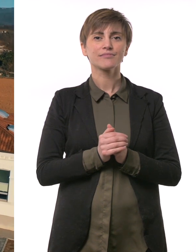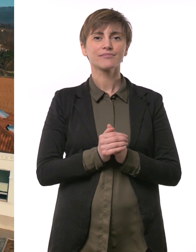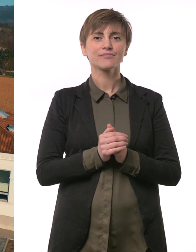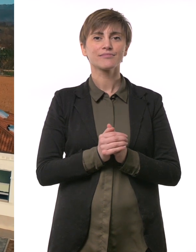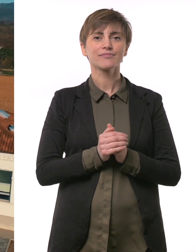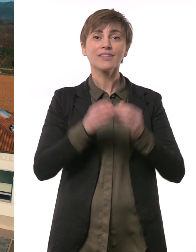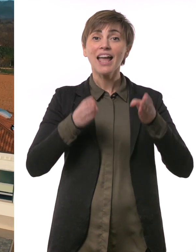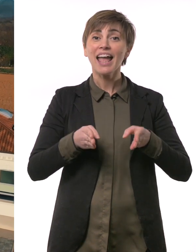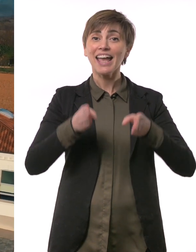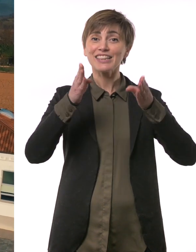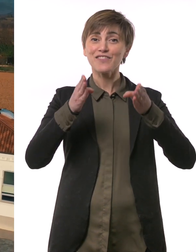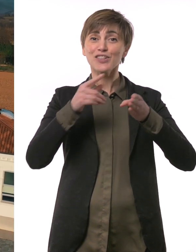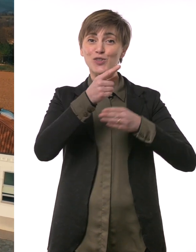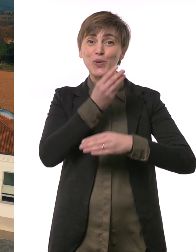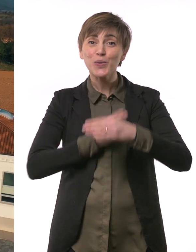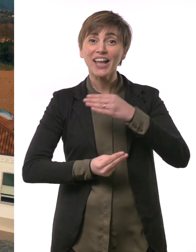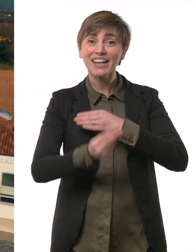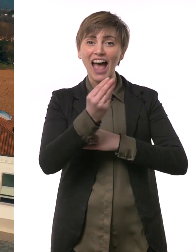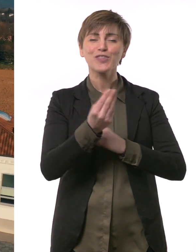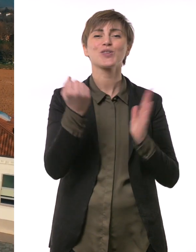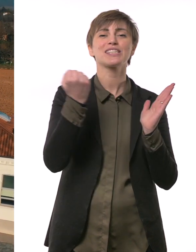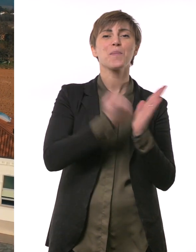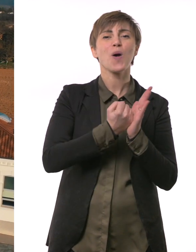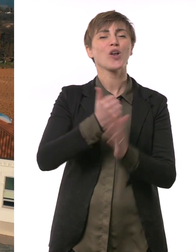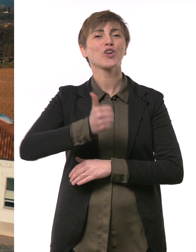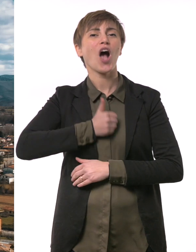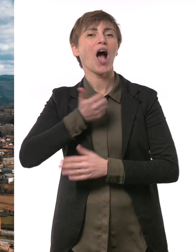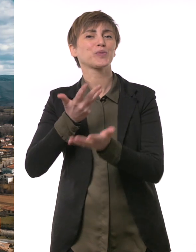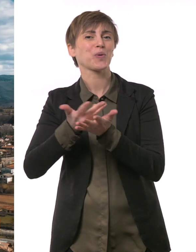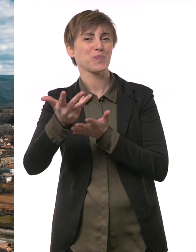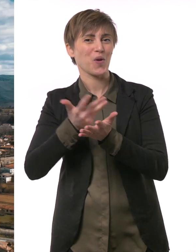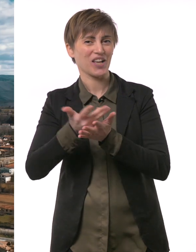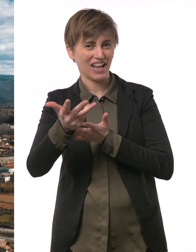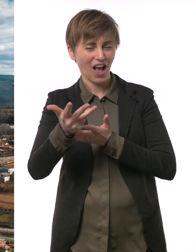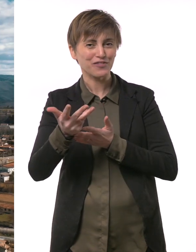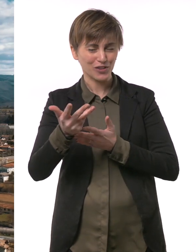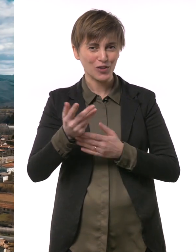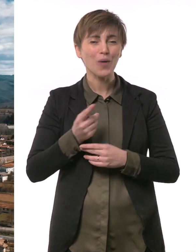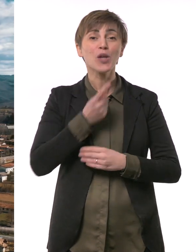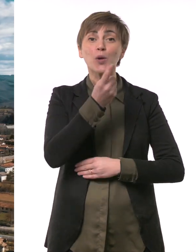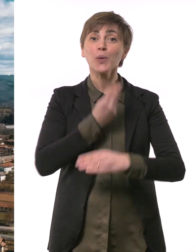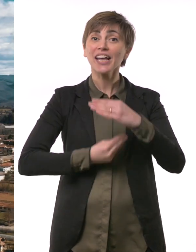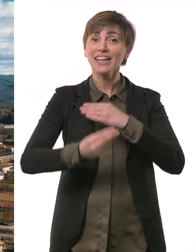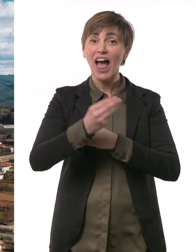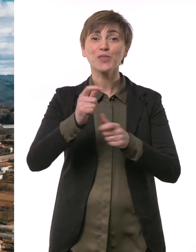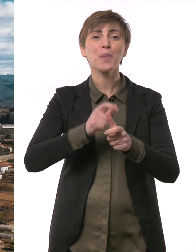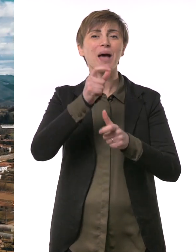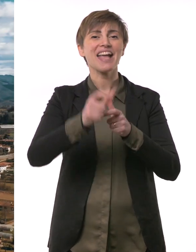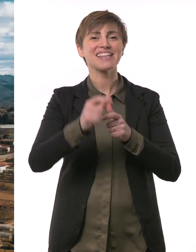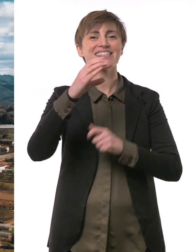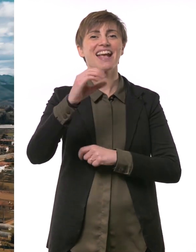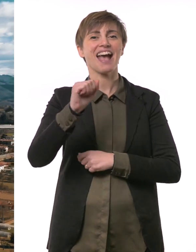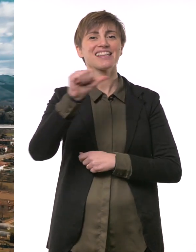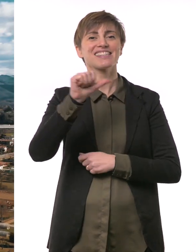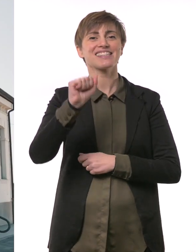Simbolico e autobiografico è l'edificio in cui venne alla luce grazie alla nonna levatrice, nasce infatti a Cassacco nel